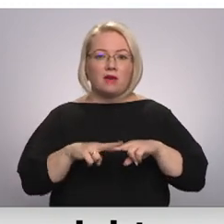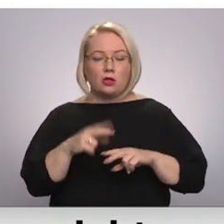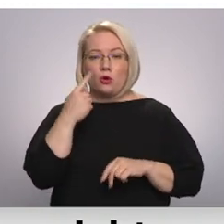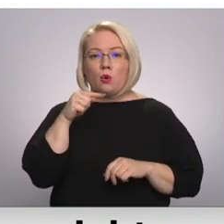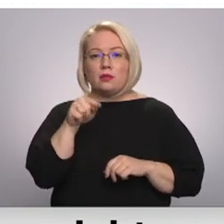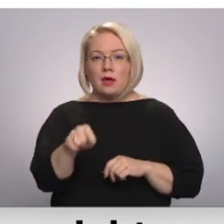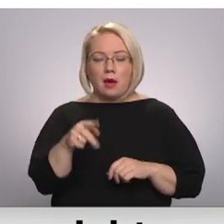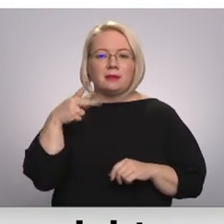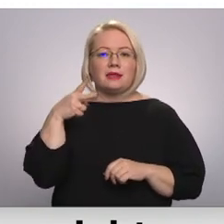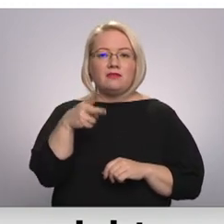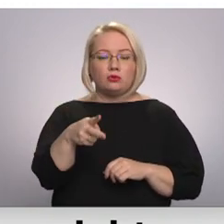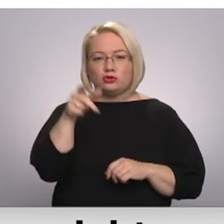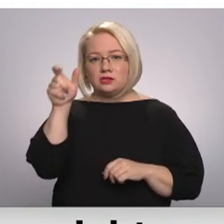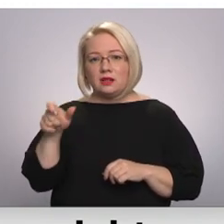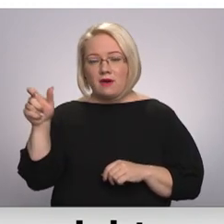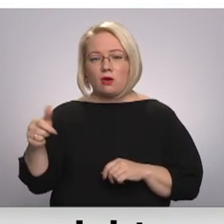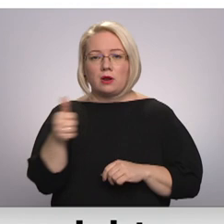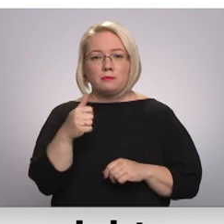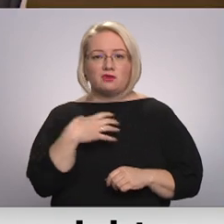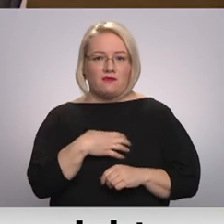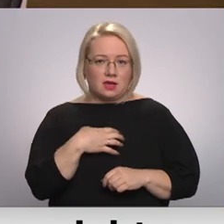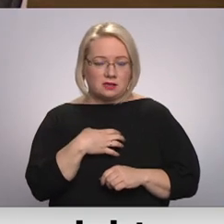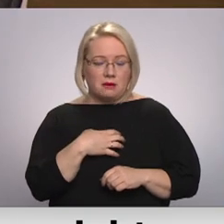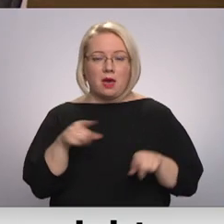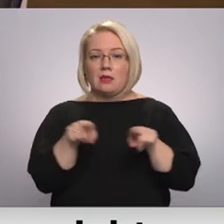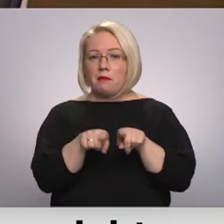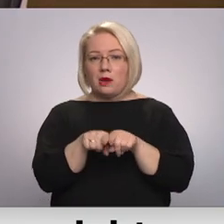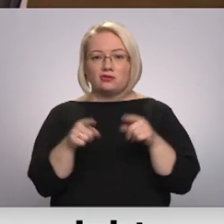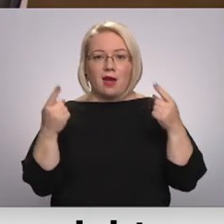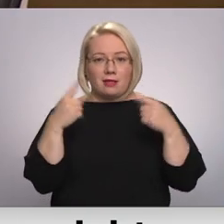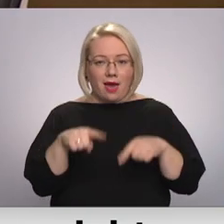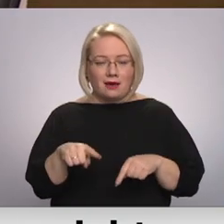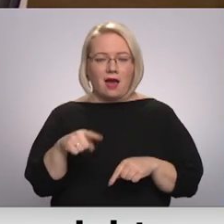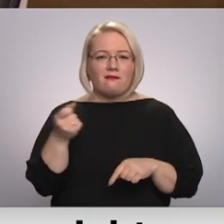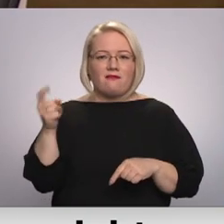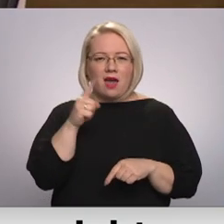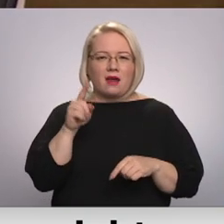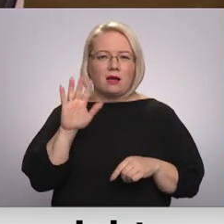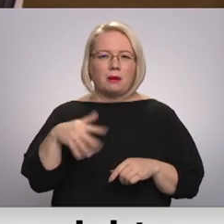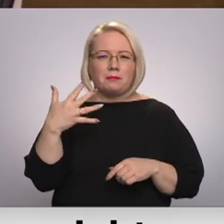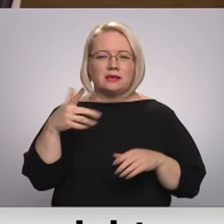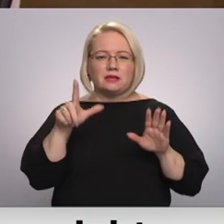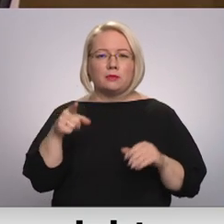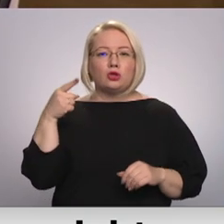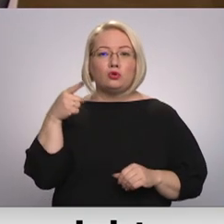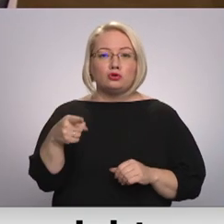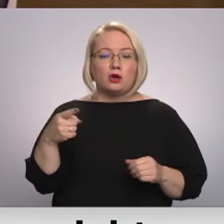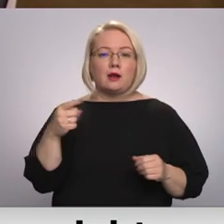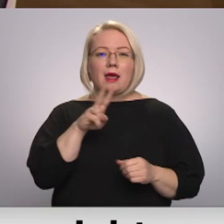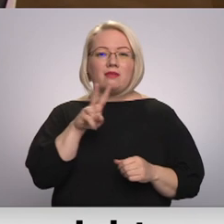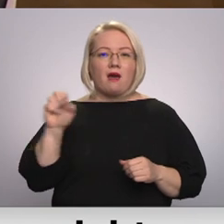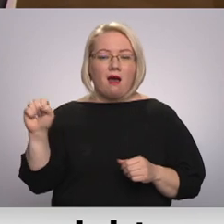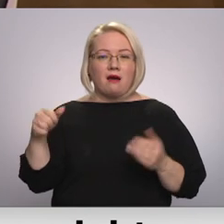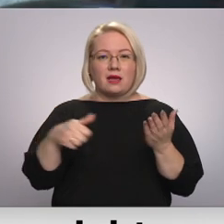kurām gandrīz 2 tūkstoši cilvēkiem ar īpašām vajadzībām. Te pašā laikā no vairāk nekā 57 tūkstošiem nodarbinātības valsts